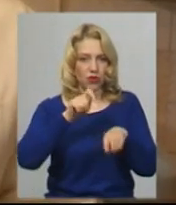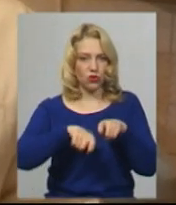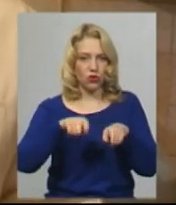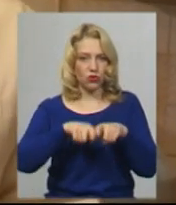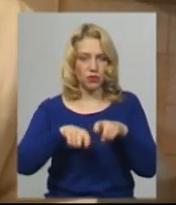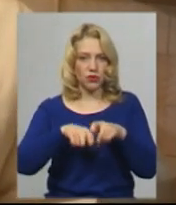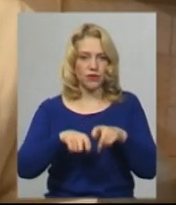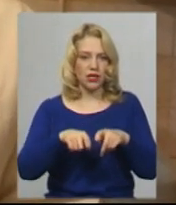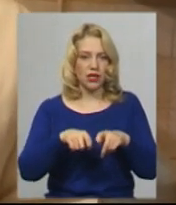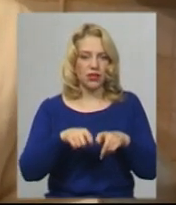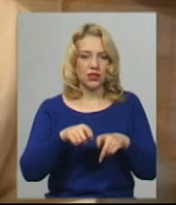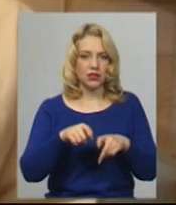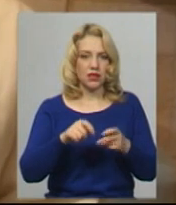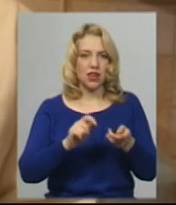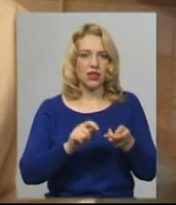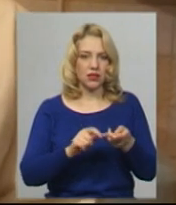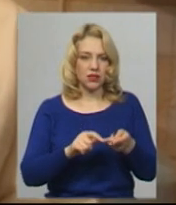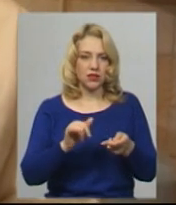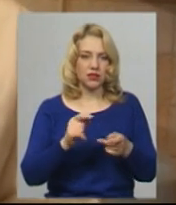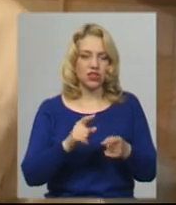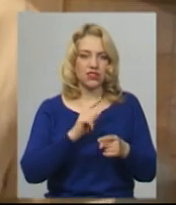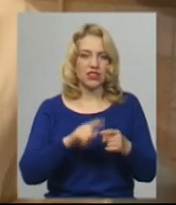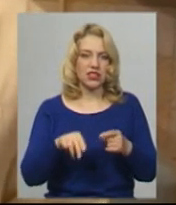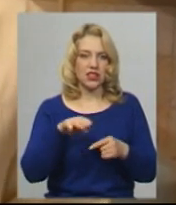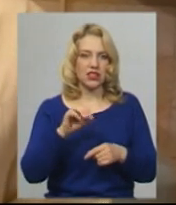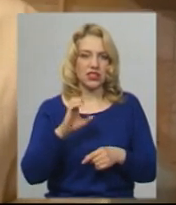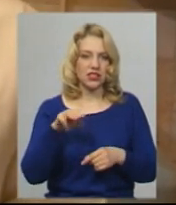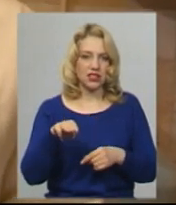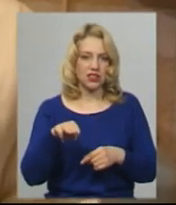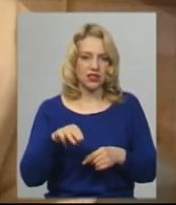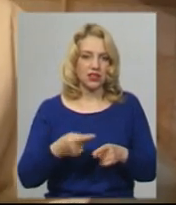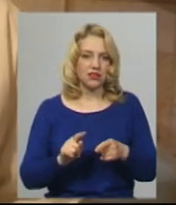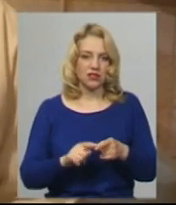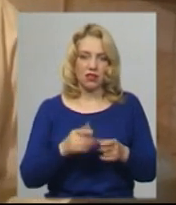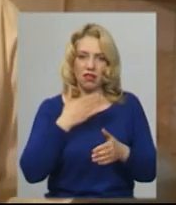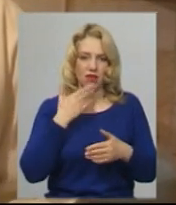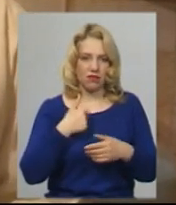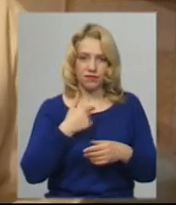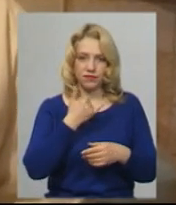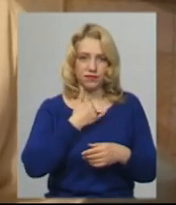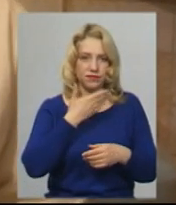ІФА в залежності швидкий тест, як ми не забезпечені.